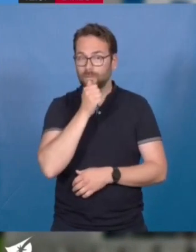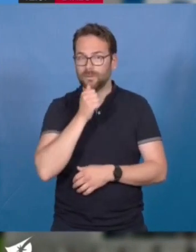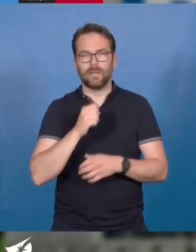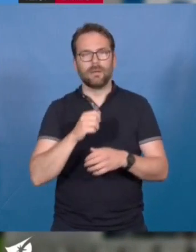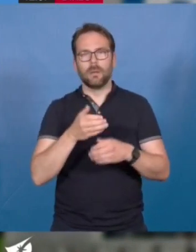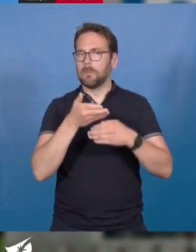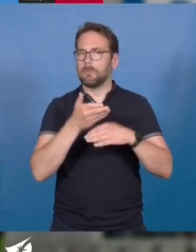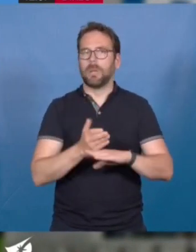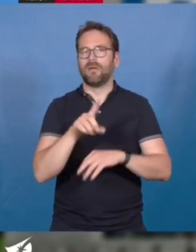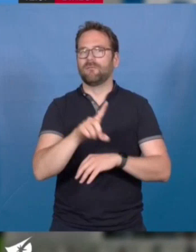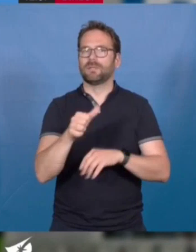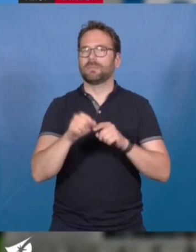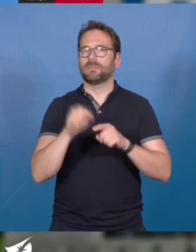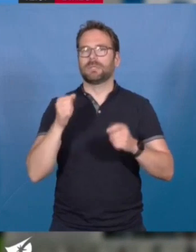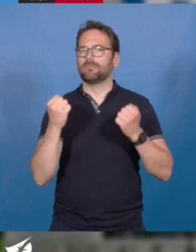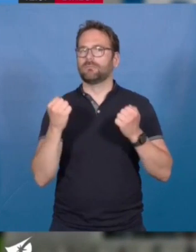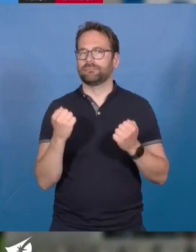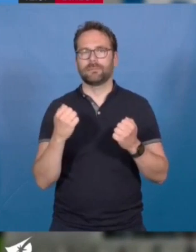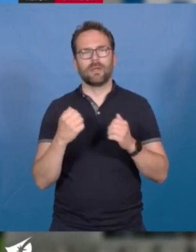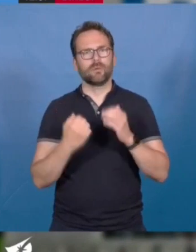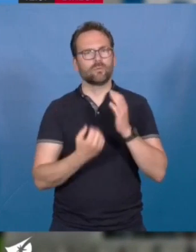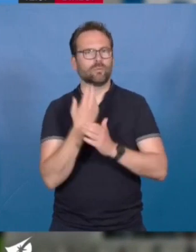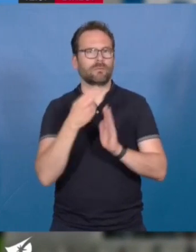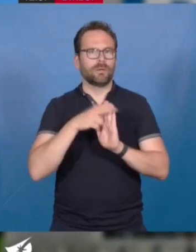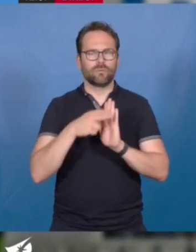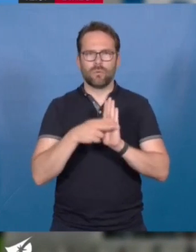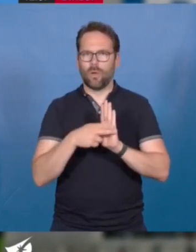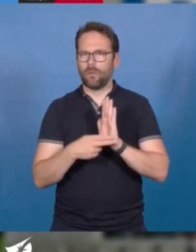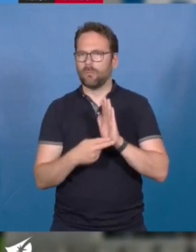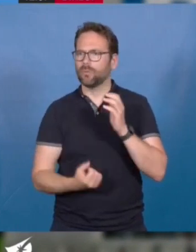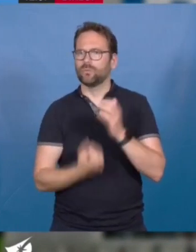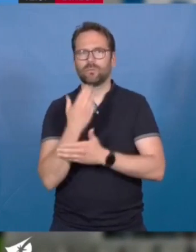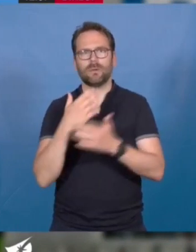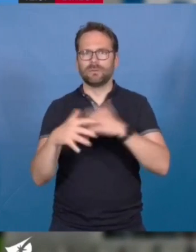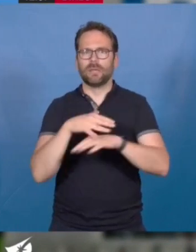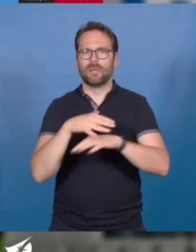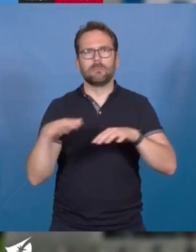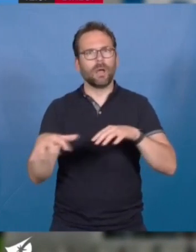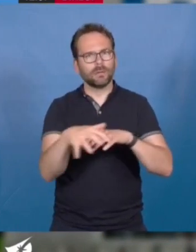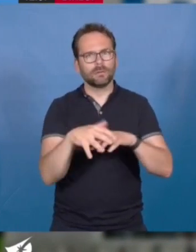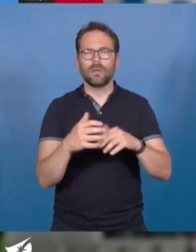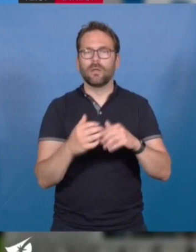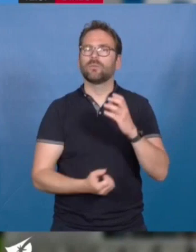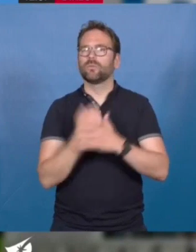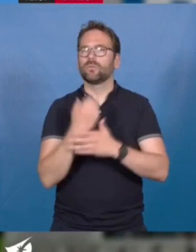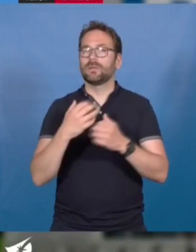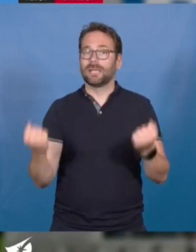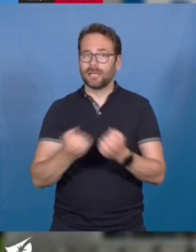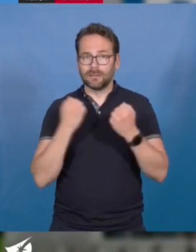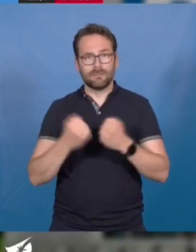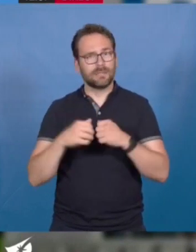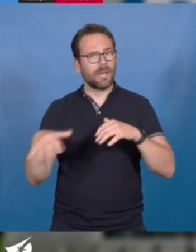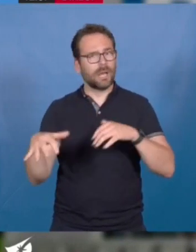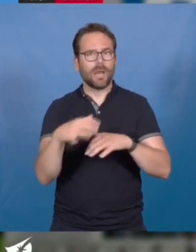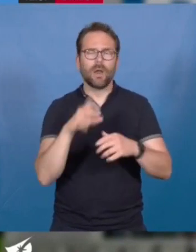siècle avec des normes nouvelles, avec des espaces nouveaux, avec des activités nouvelles pour le public, les